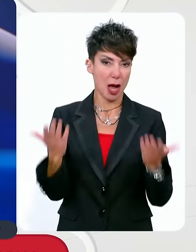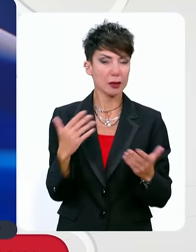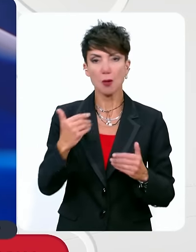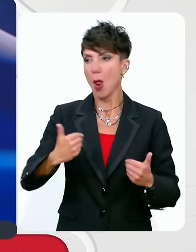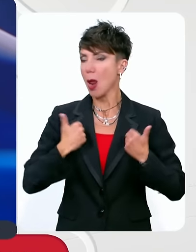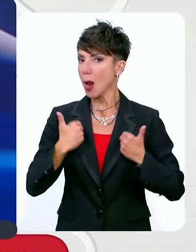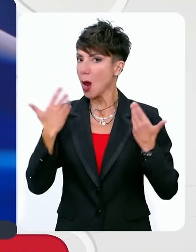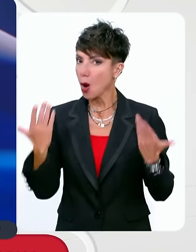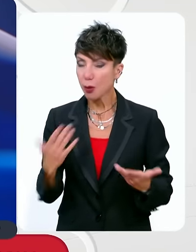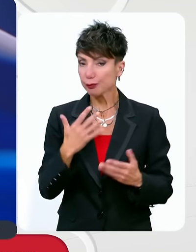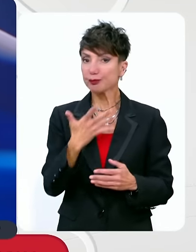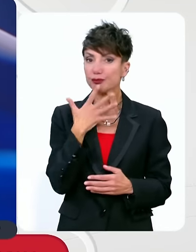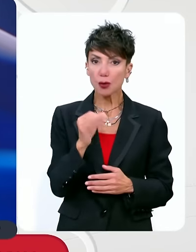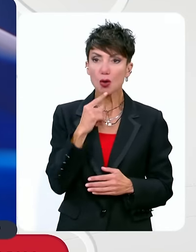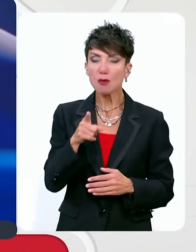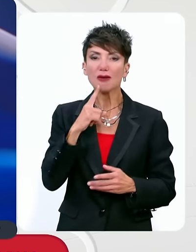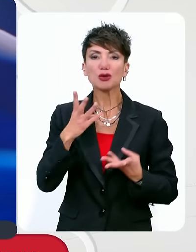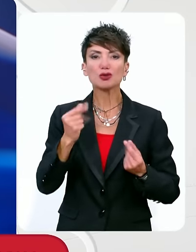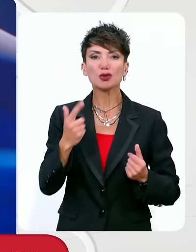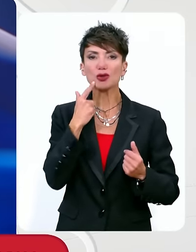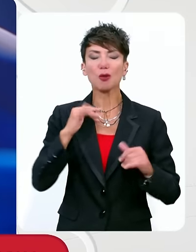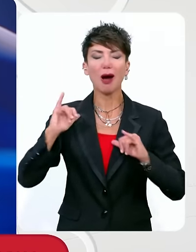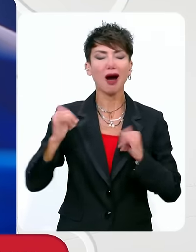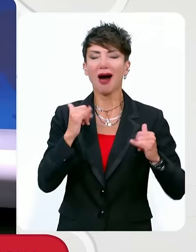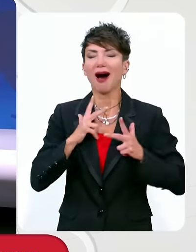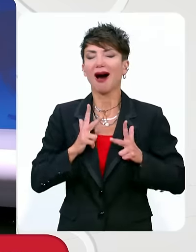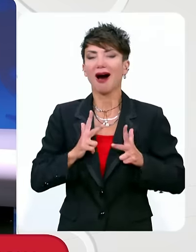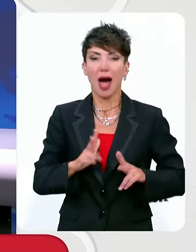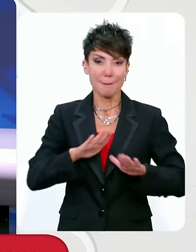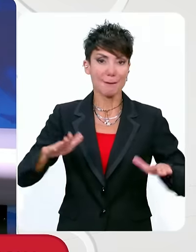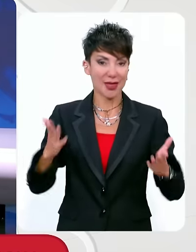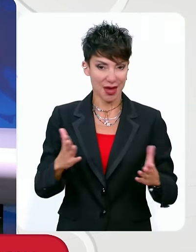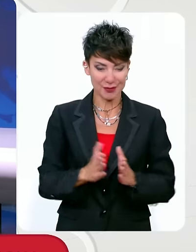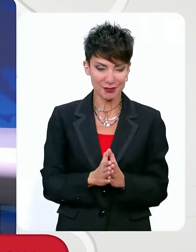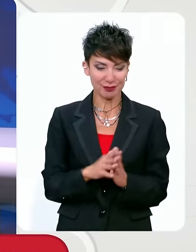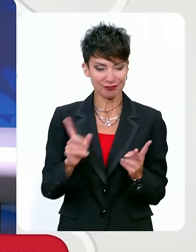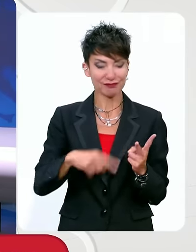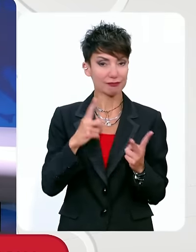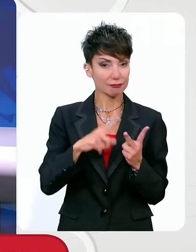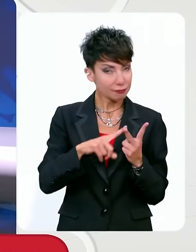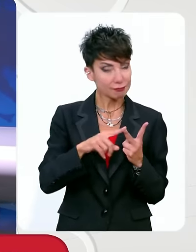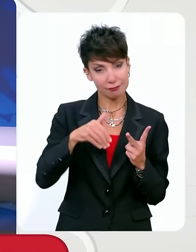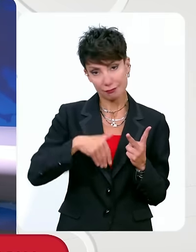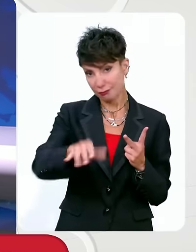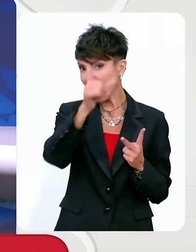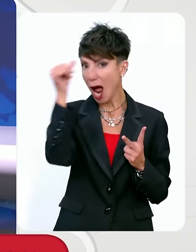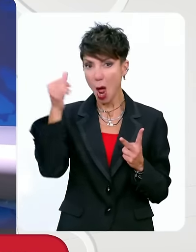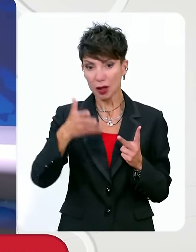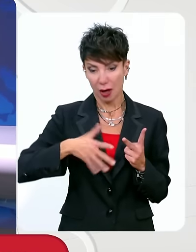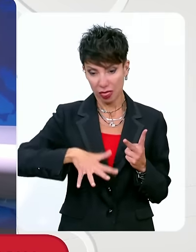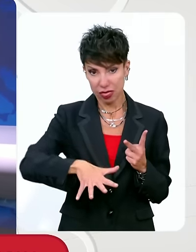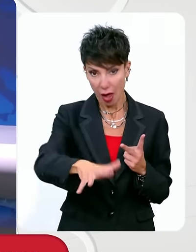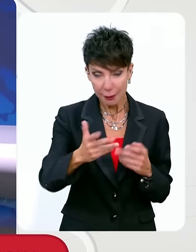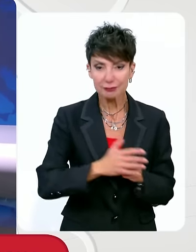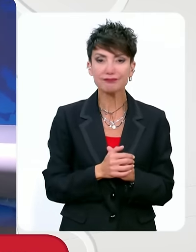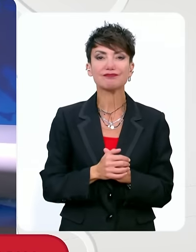νεολαία μας, γιατί είναι και διέξοδος για τα παιδιά. Αλήθεια είναι αυτό. Πριν πάμε στα πολιτικά να σας βάλω και σε καλοκαιρινή διάθεση. Ο κ. Μητσοτάκης λοιπόν ρωτήθηκε σήμερα με ποιον